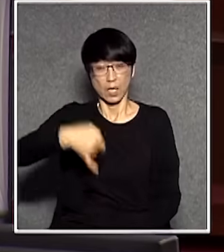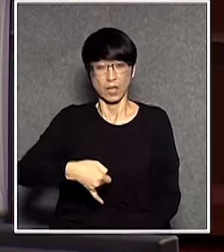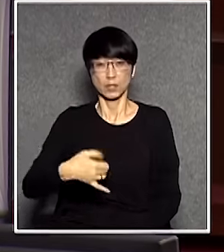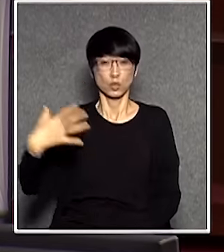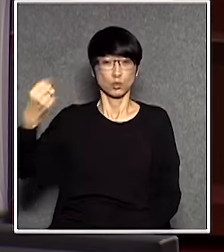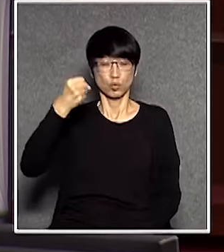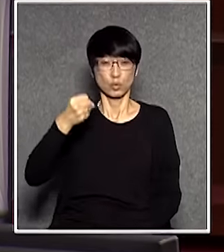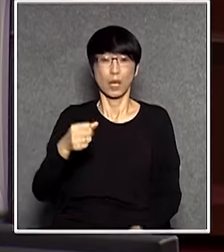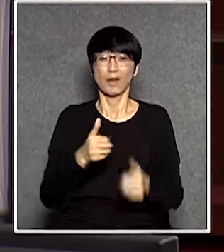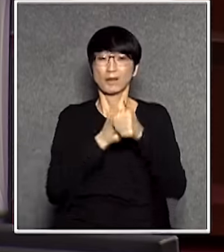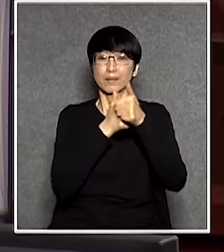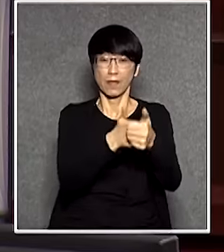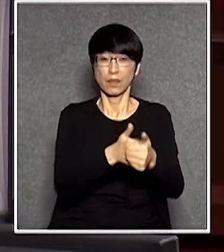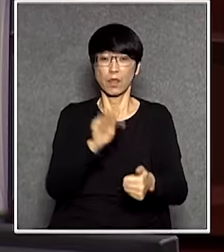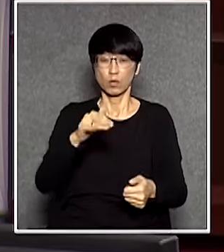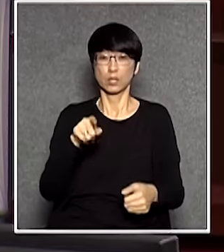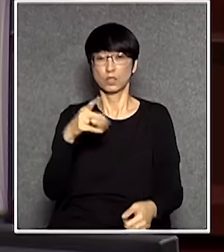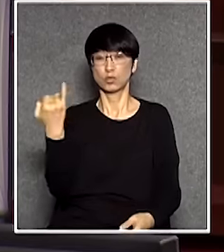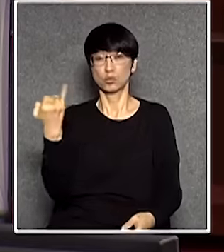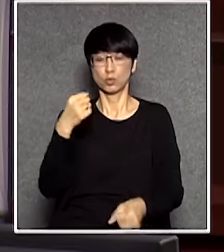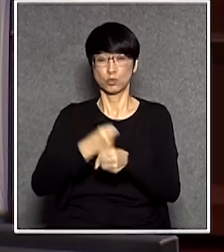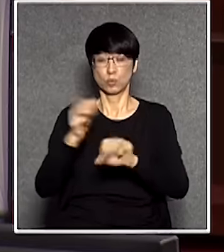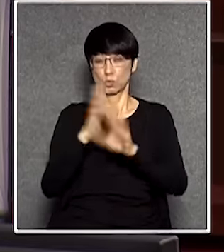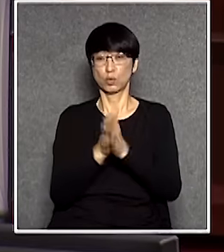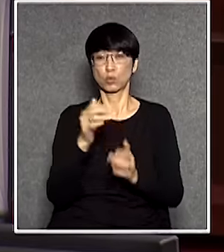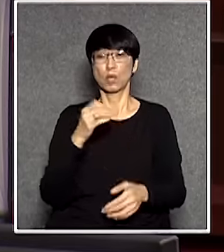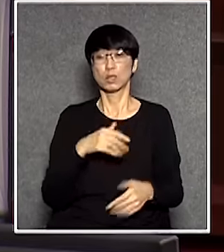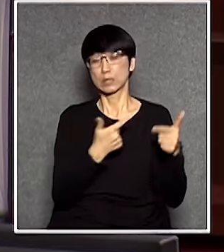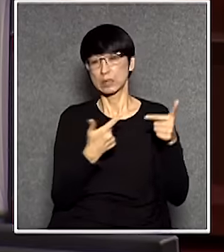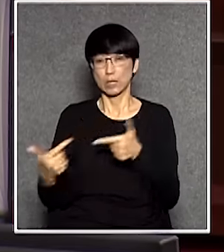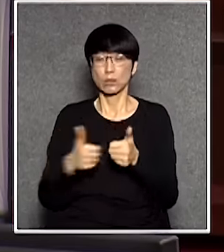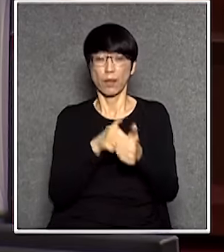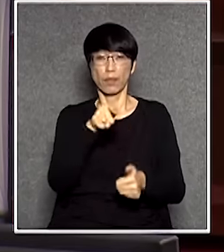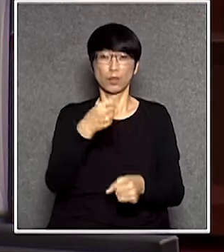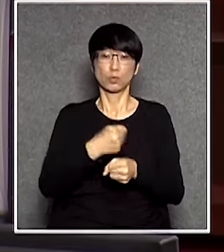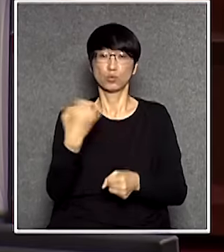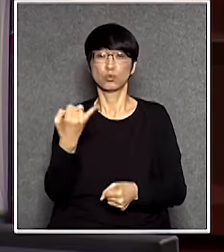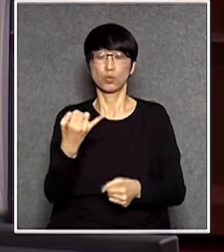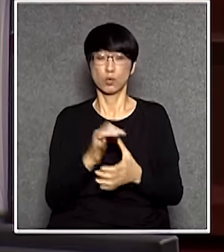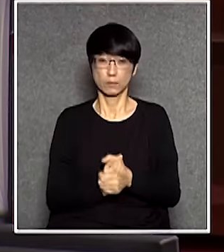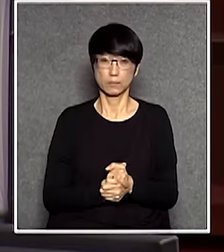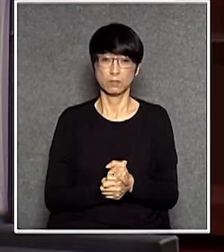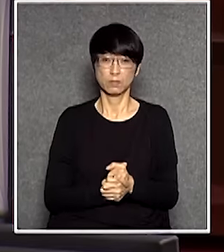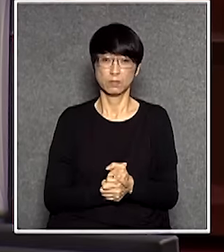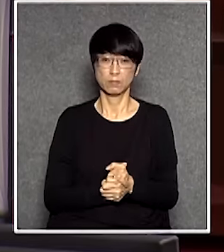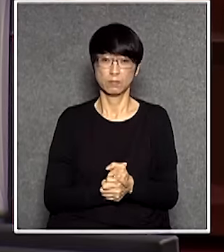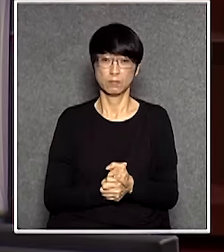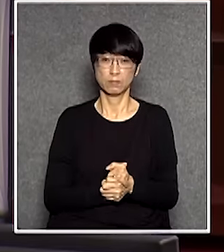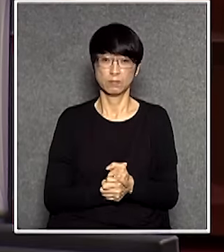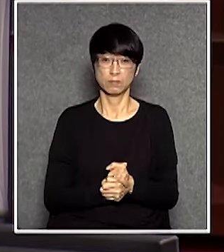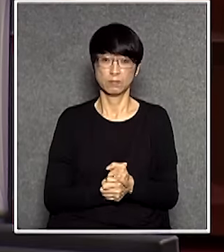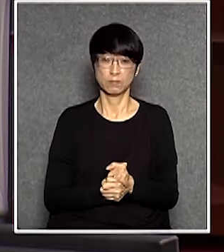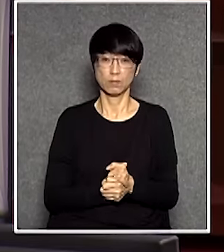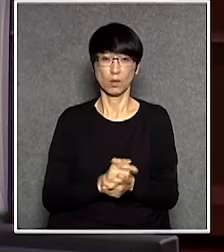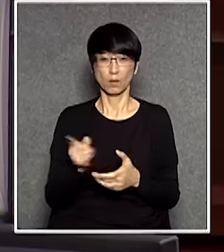席可以照版煮碗就是你的壞事都做完了那他繼續做你的壞事沒有更壞就行了是不是那麽大